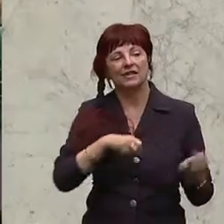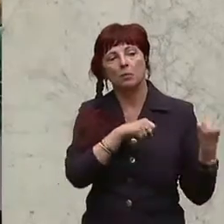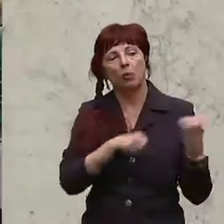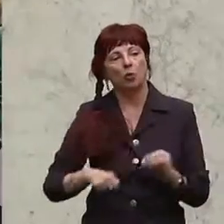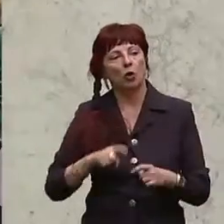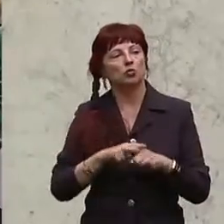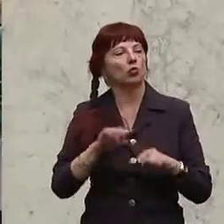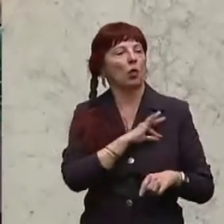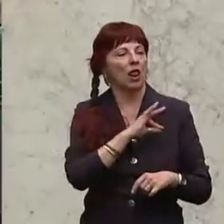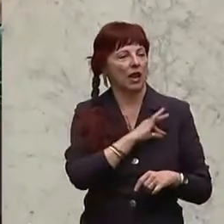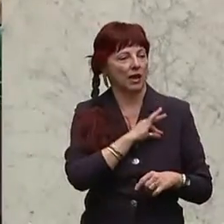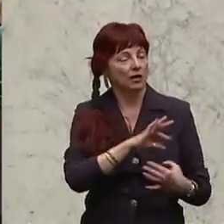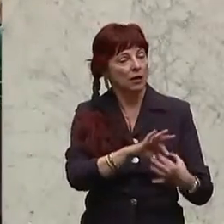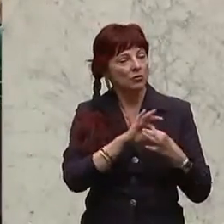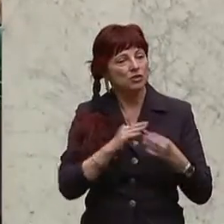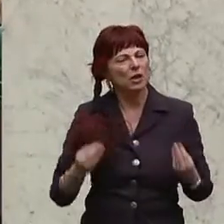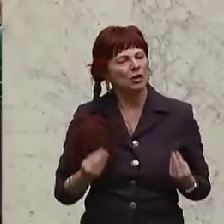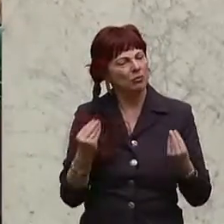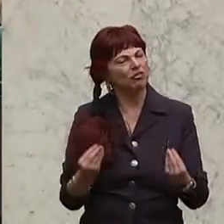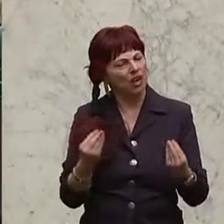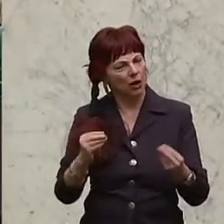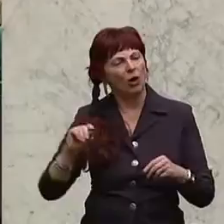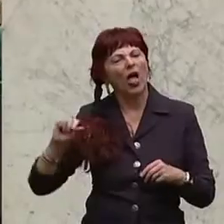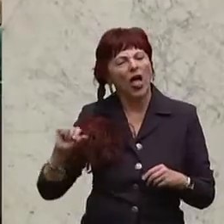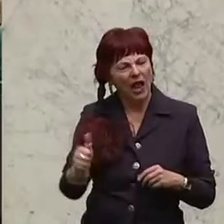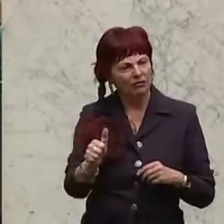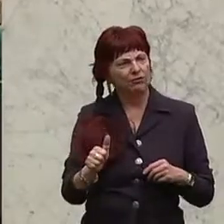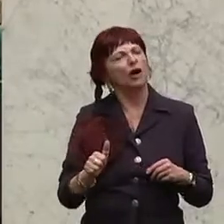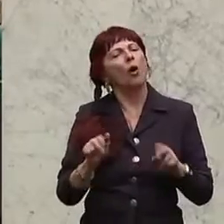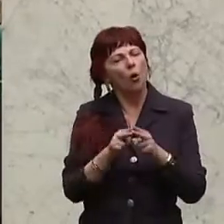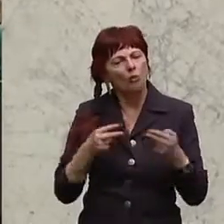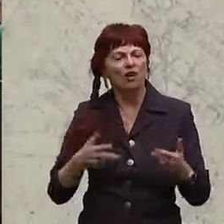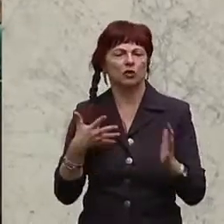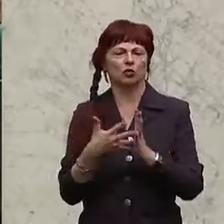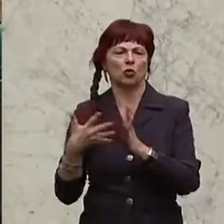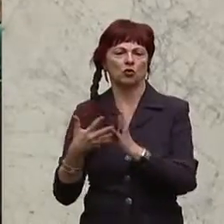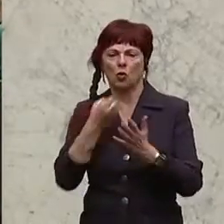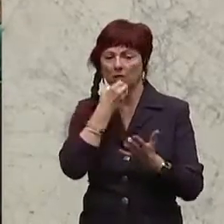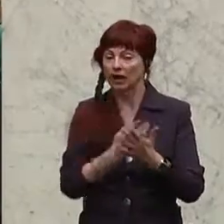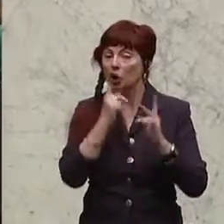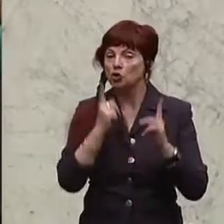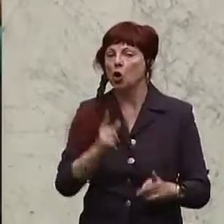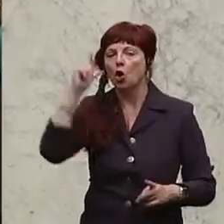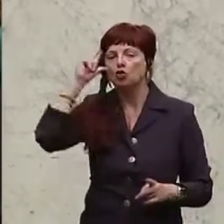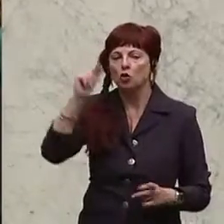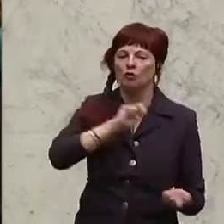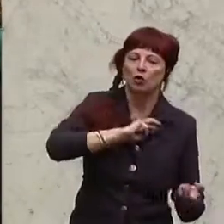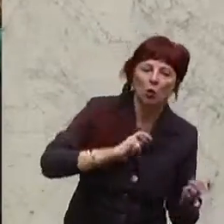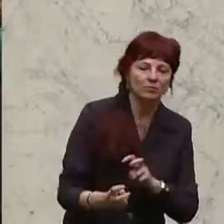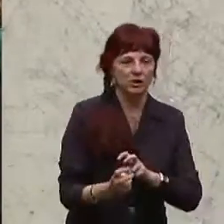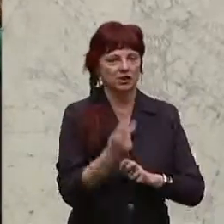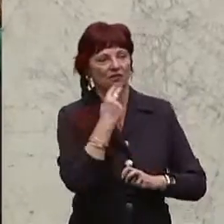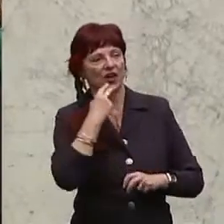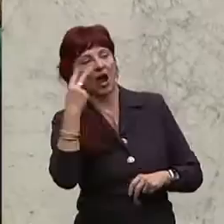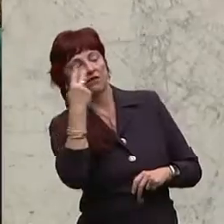und Kollegen, betreffend Empfehlungen des 11. Umweltkontrollberichts unverzüglich umsetzen. Wer spricht sich